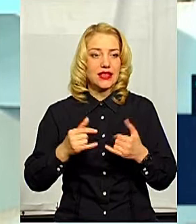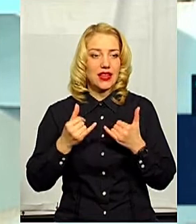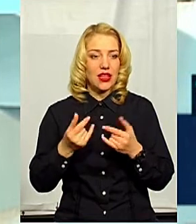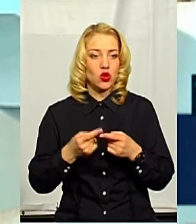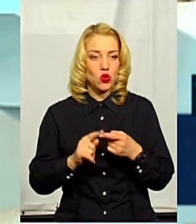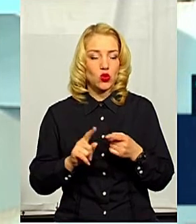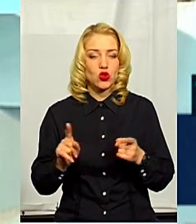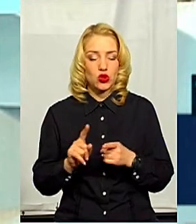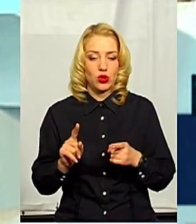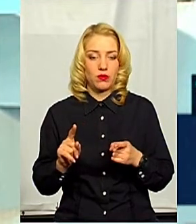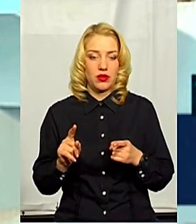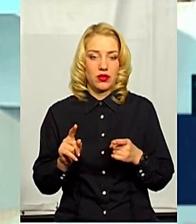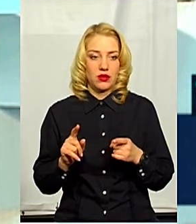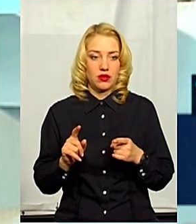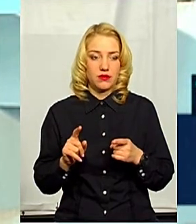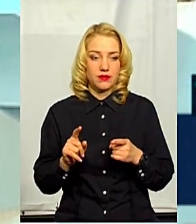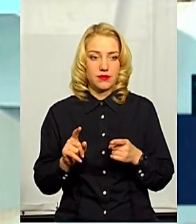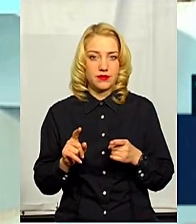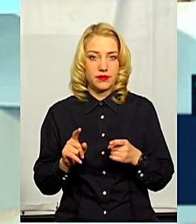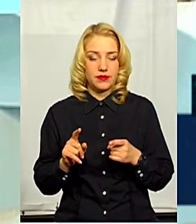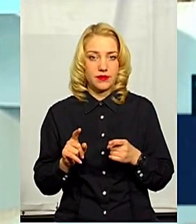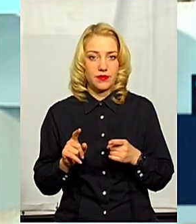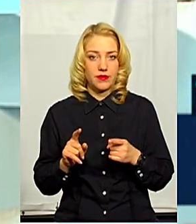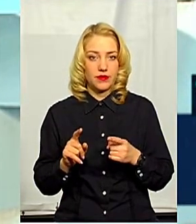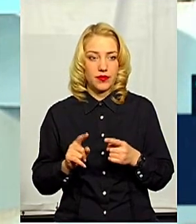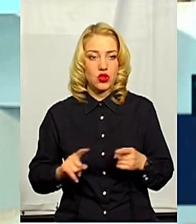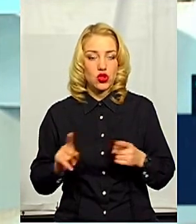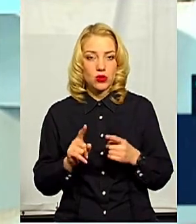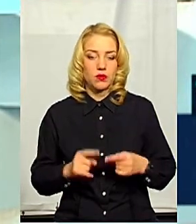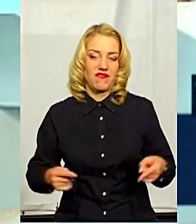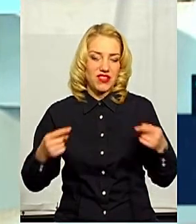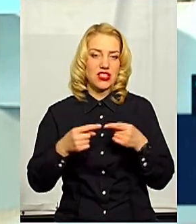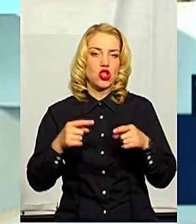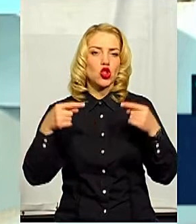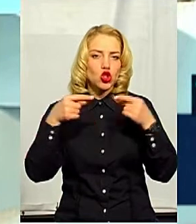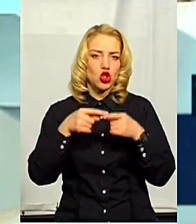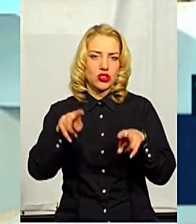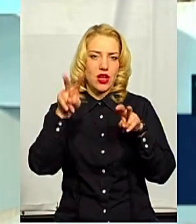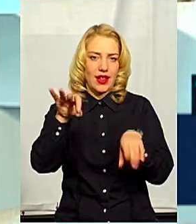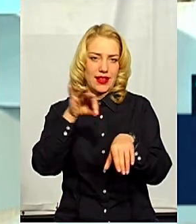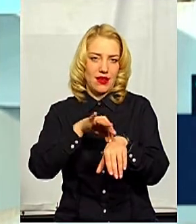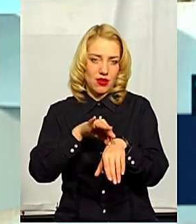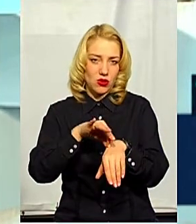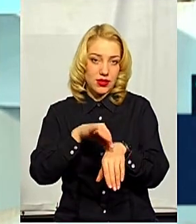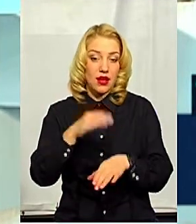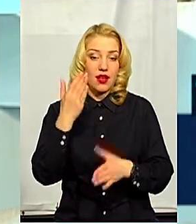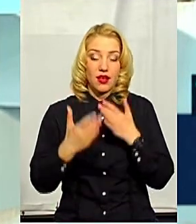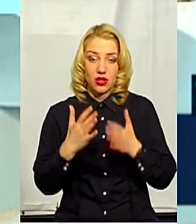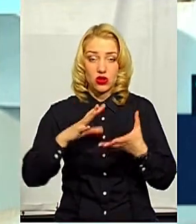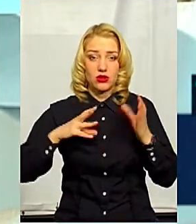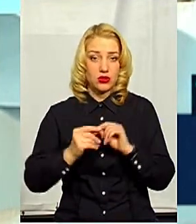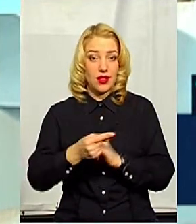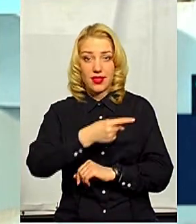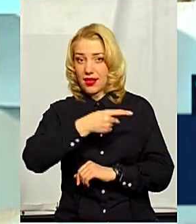щоб уже клініцисти визначили з діагнозом. Якщо ж результати негативні,